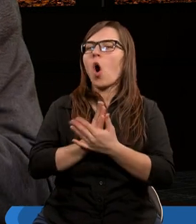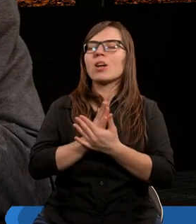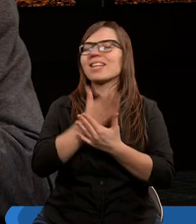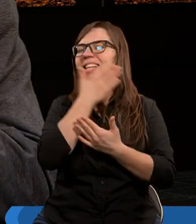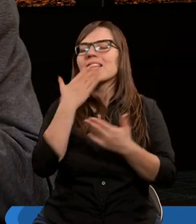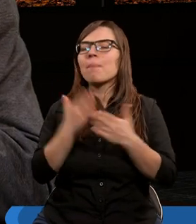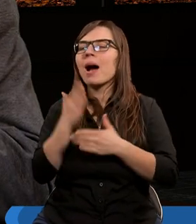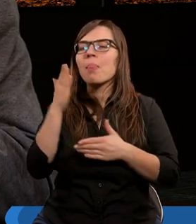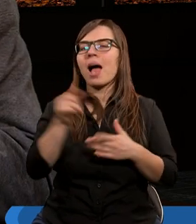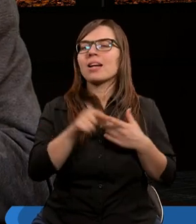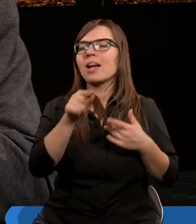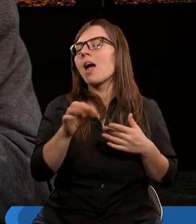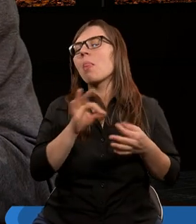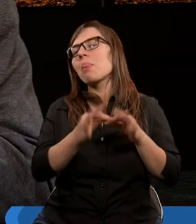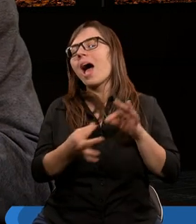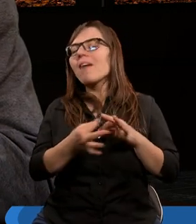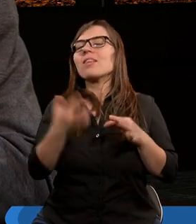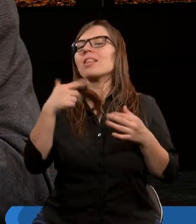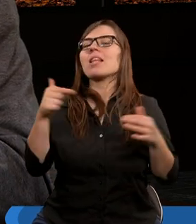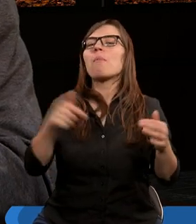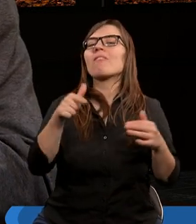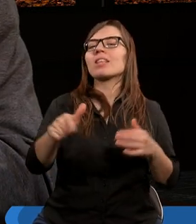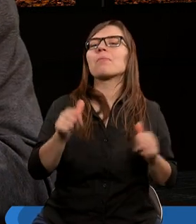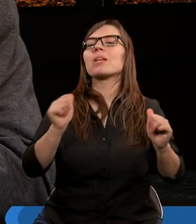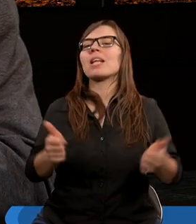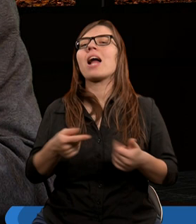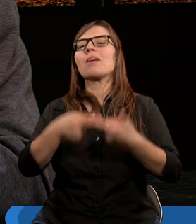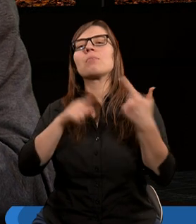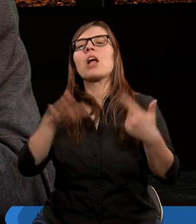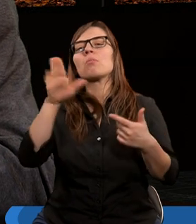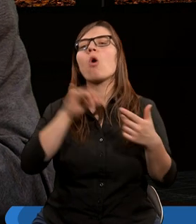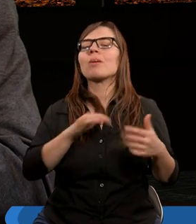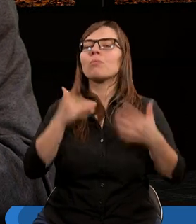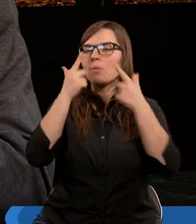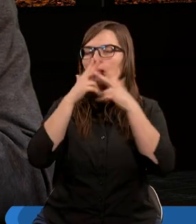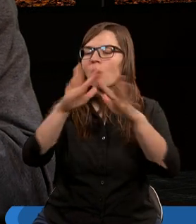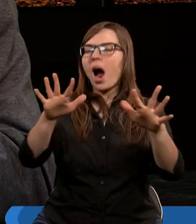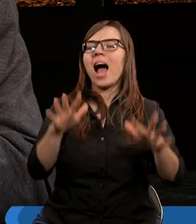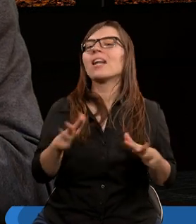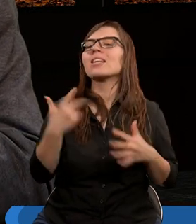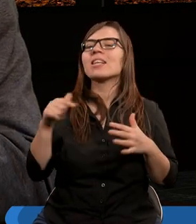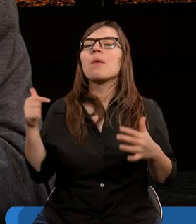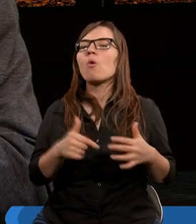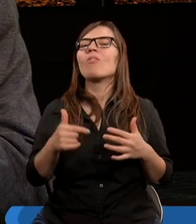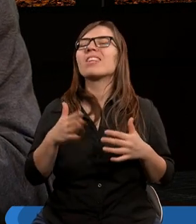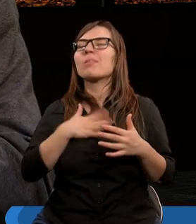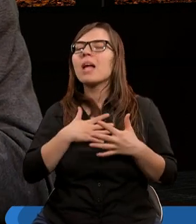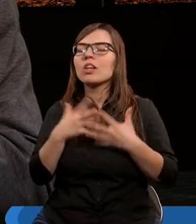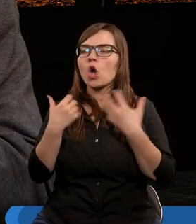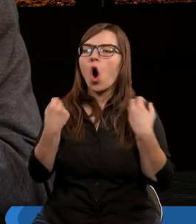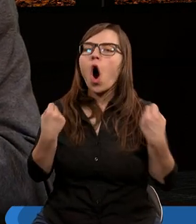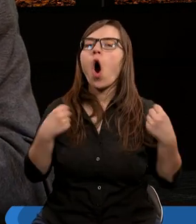nadziei. Nie ma nawet, nie powinien w tym stanie nawet się przed Bogiem pokazać. Nie powinien mieć odwagi,